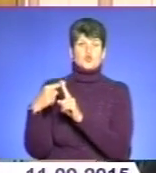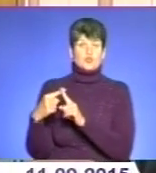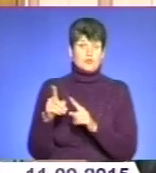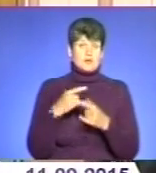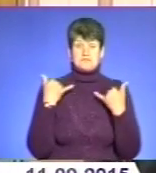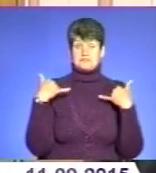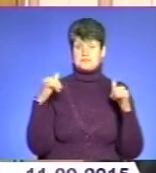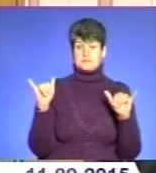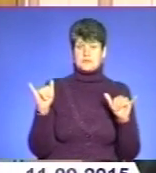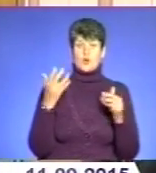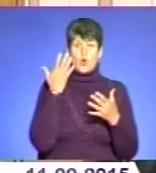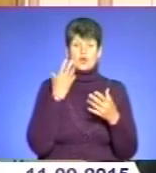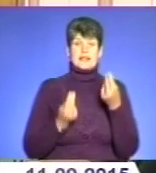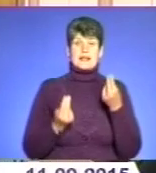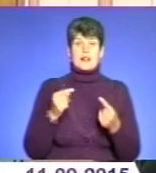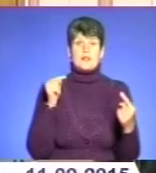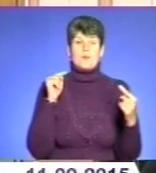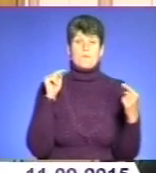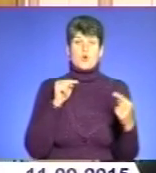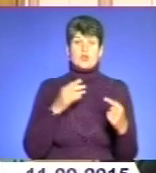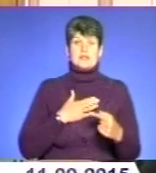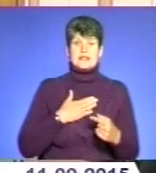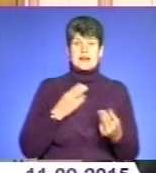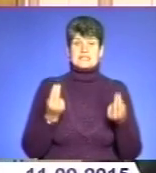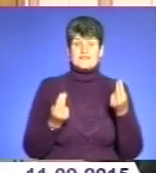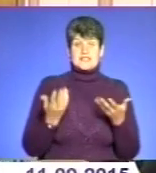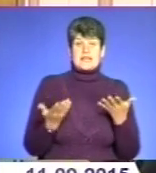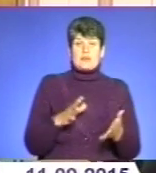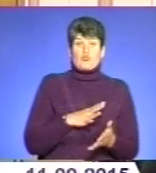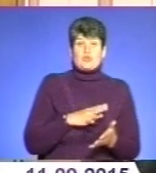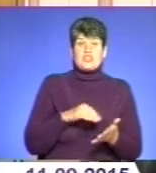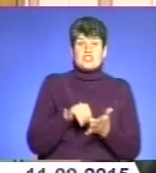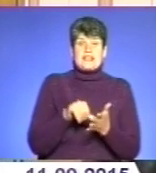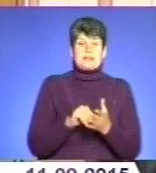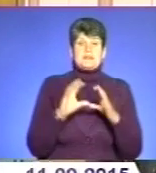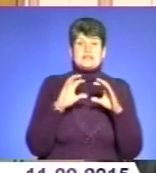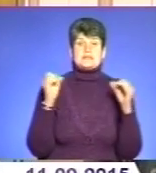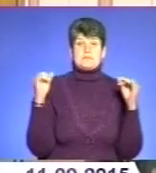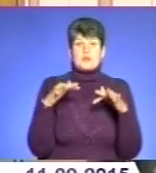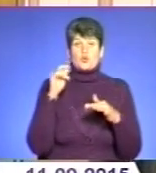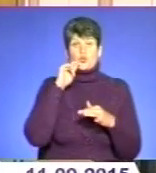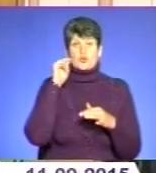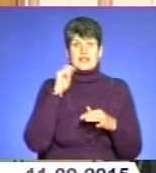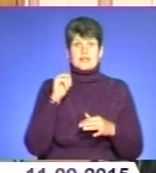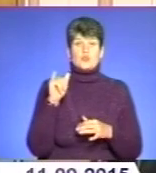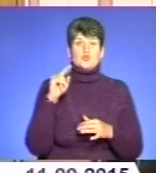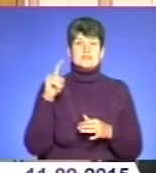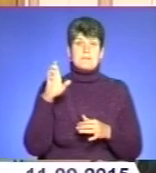здивувало. Грали проти нас гравці, які були членами збірної України Узбекистану.